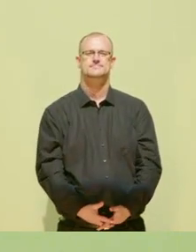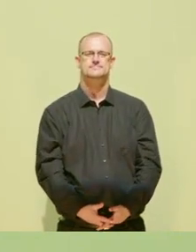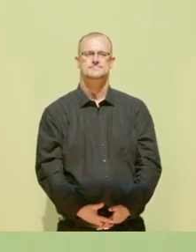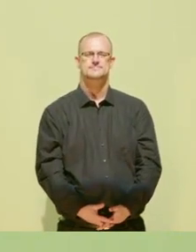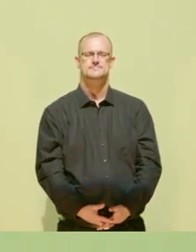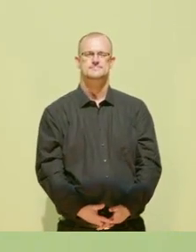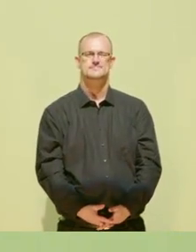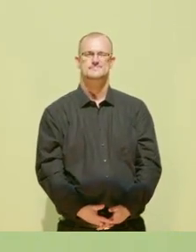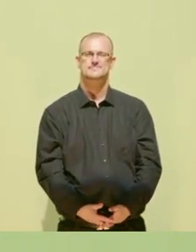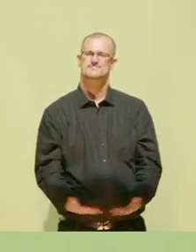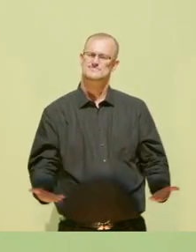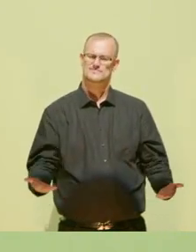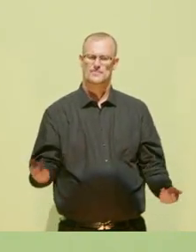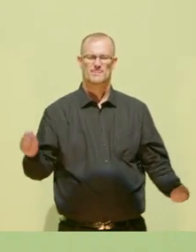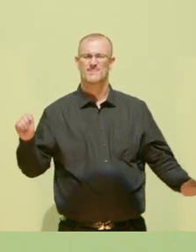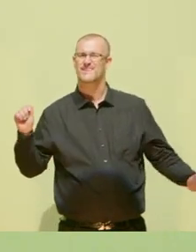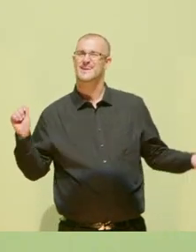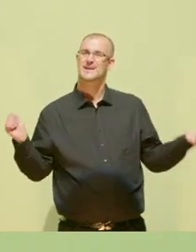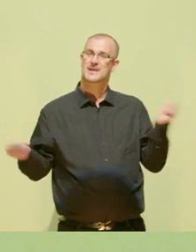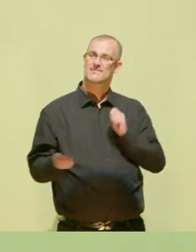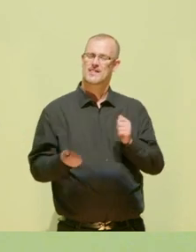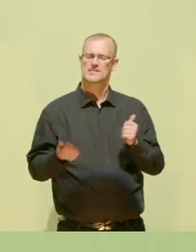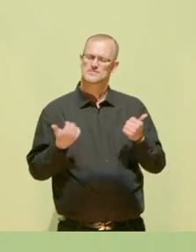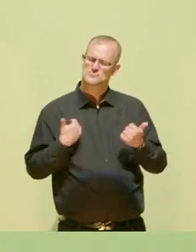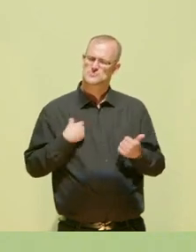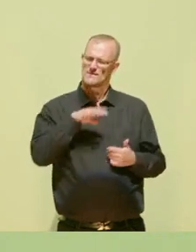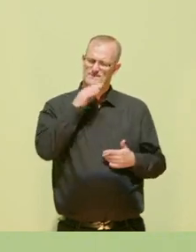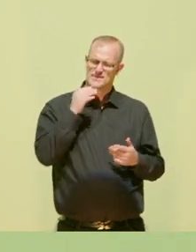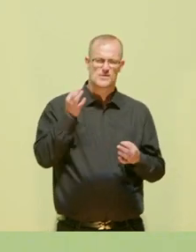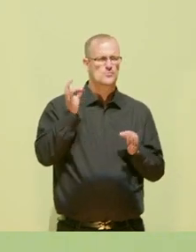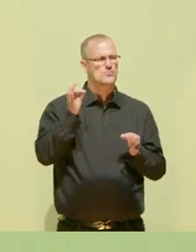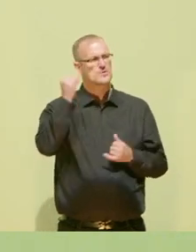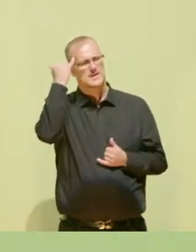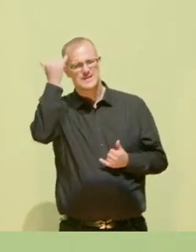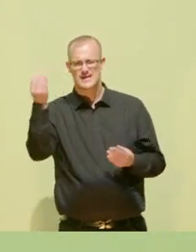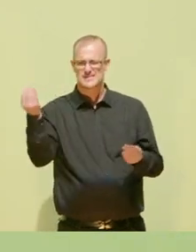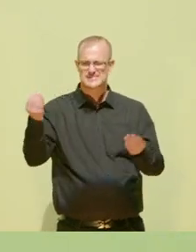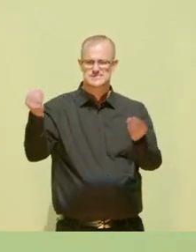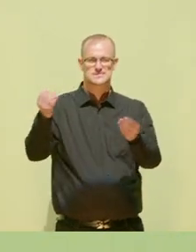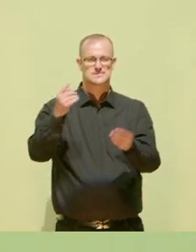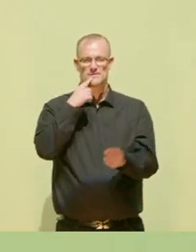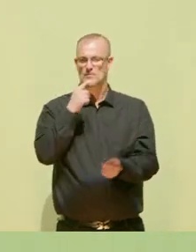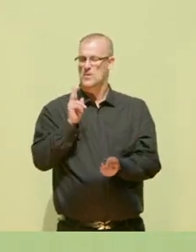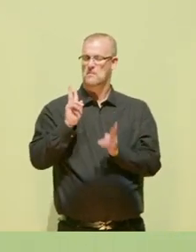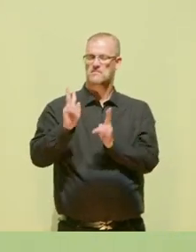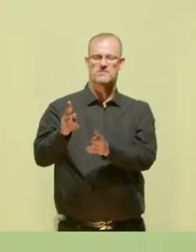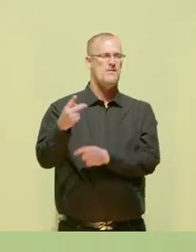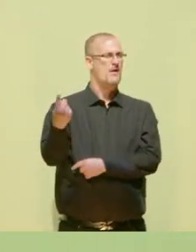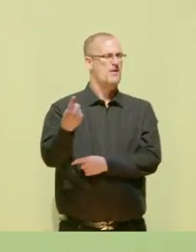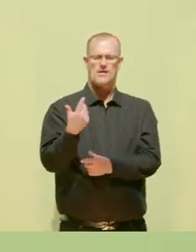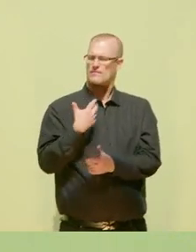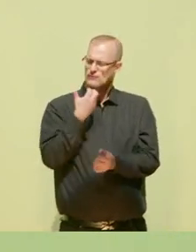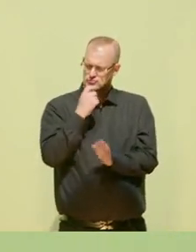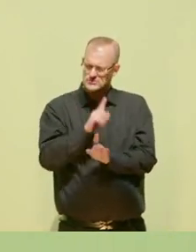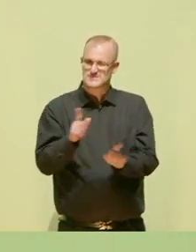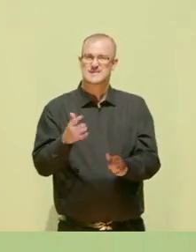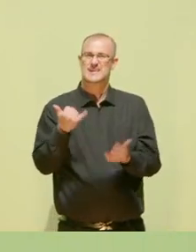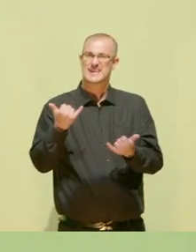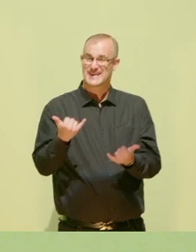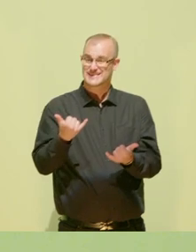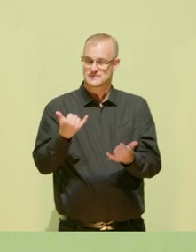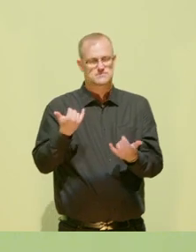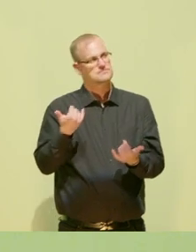Wir gestalten den Wandel konstruktiv. Wir werden niemanden alleine lassen. Die Wärmewende jetzt nicht